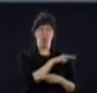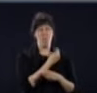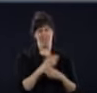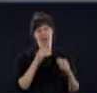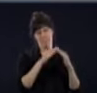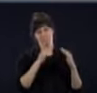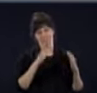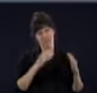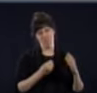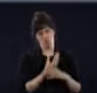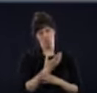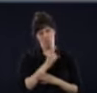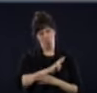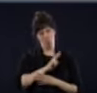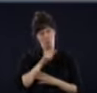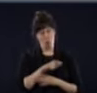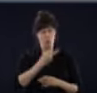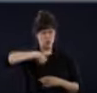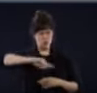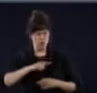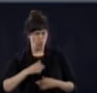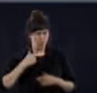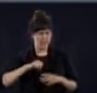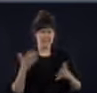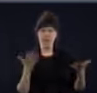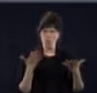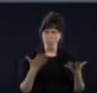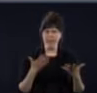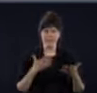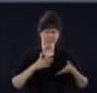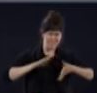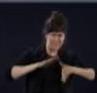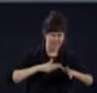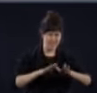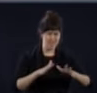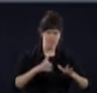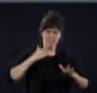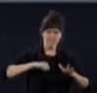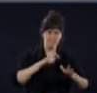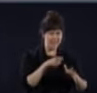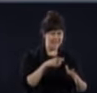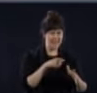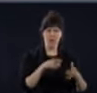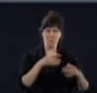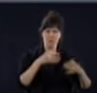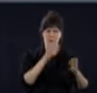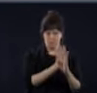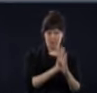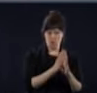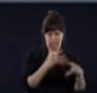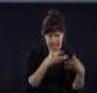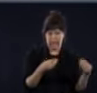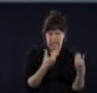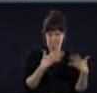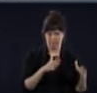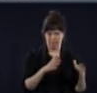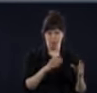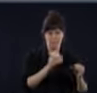opération, d'amener ces personnes-là dans d'autres sites sécuritaires. On a fait un gros travail,